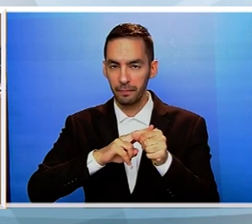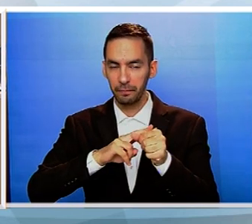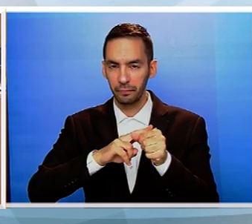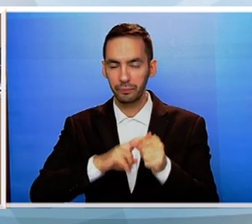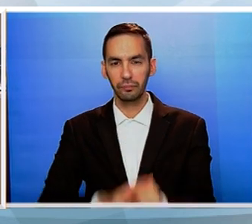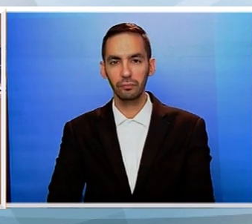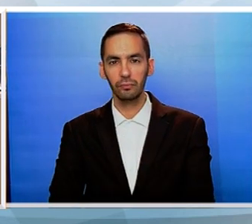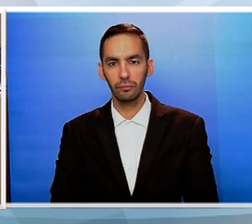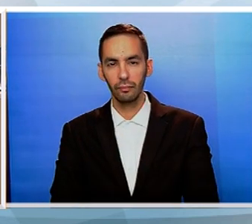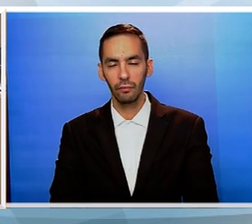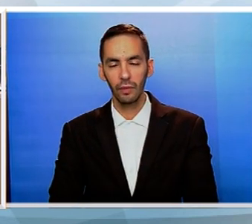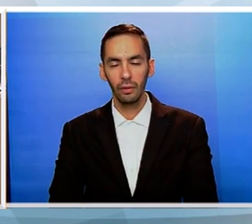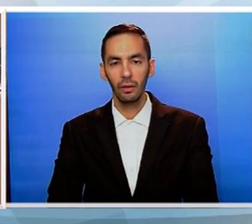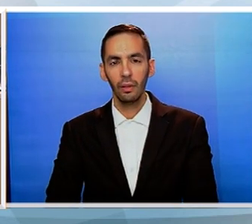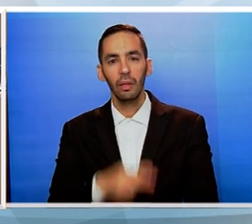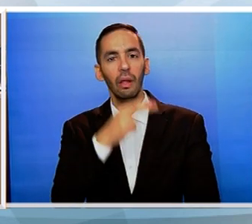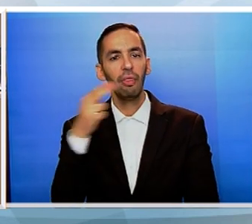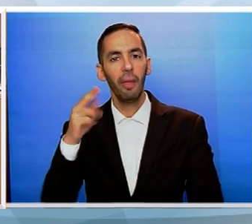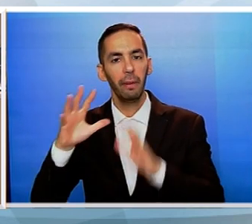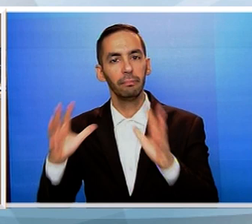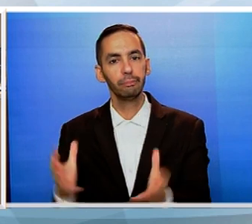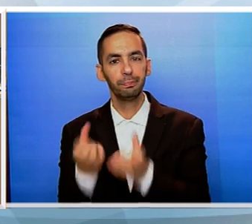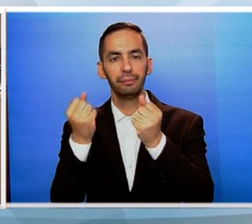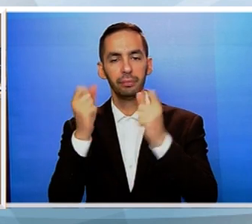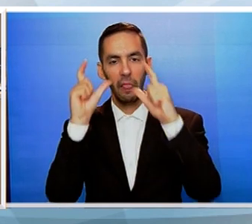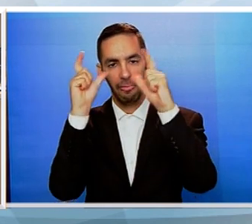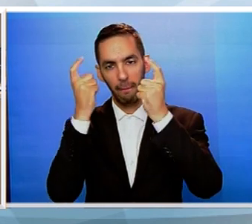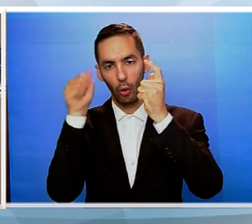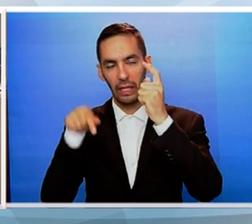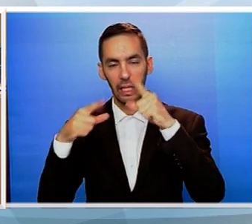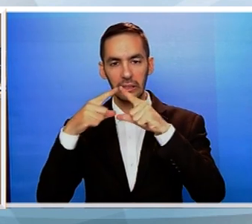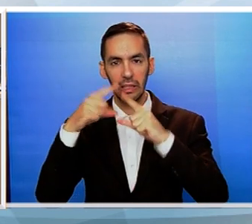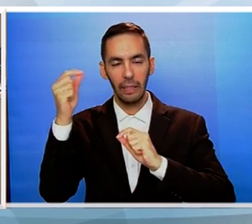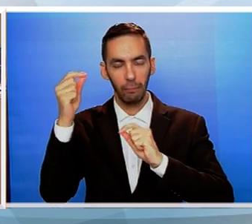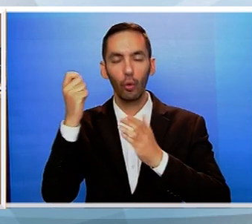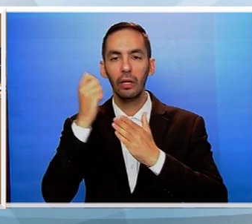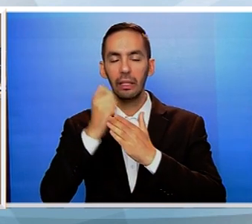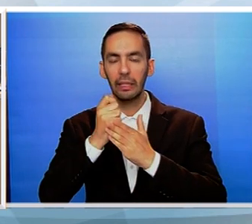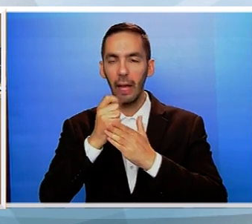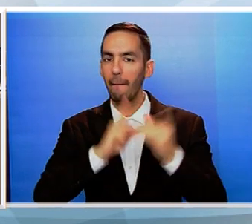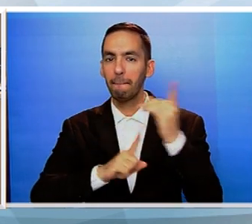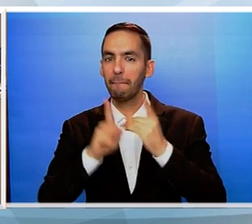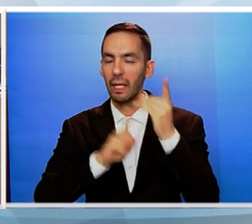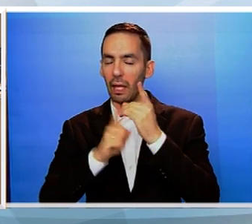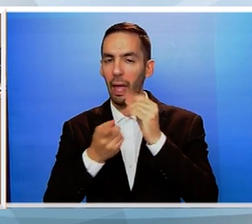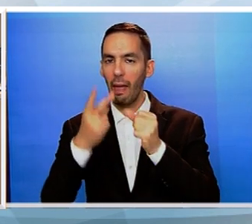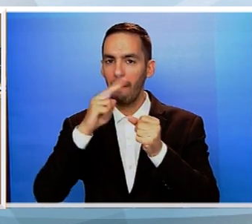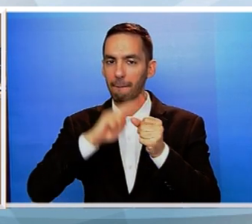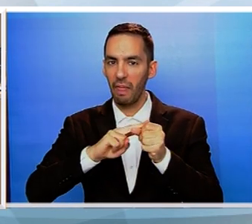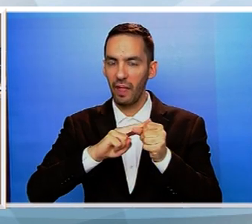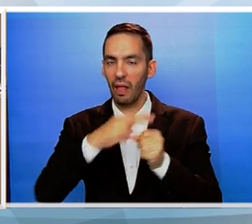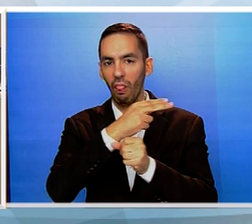για την υπεράσπιση της δημοκρατίας στον τόπο μας και όσους έδωσαν τη ζωή τους για την